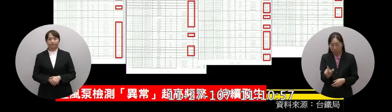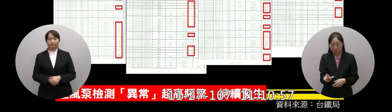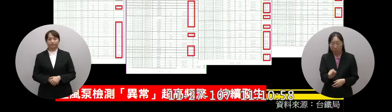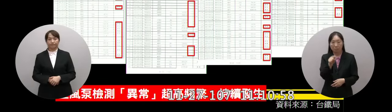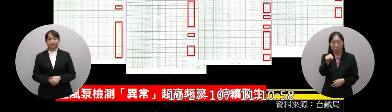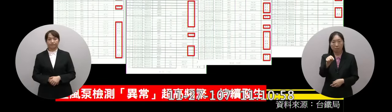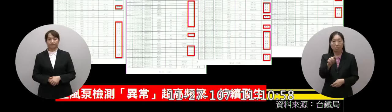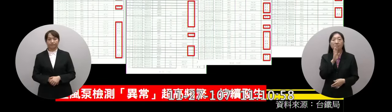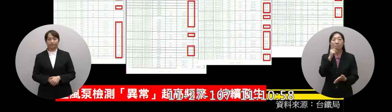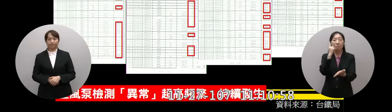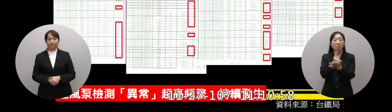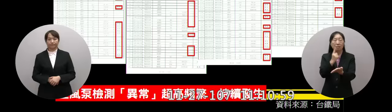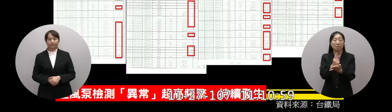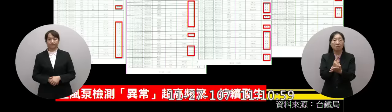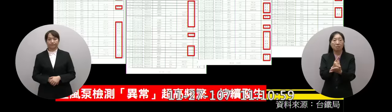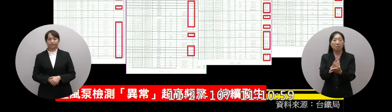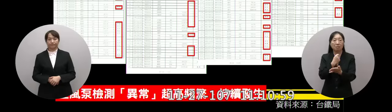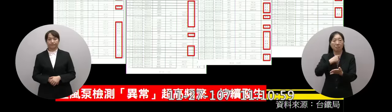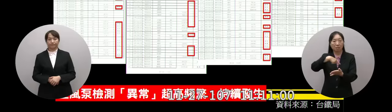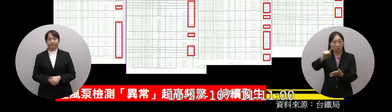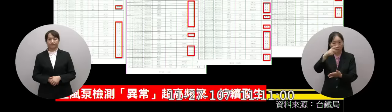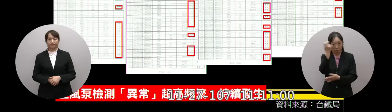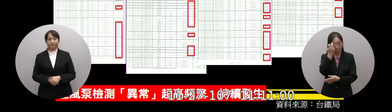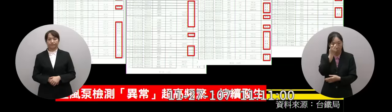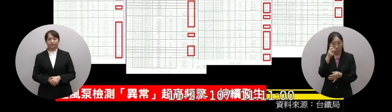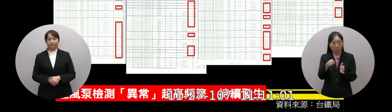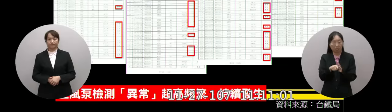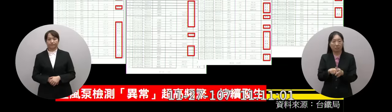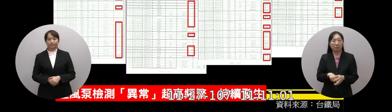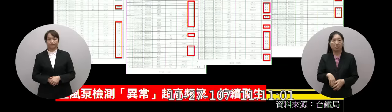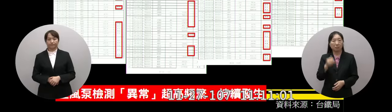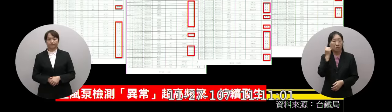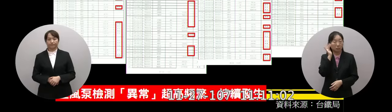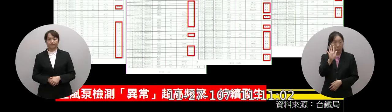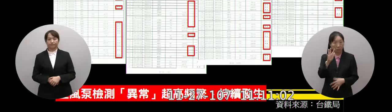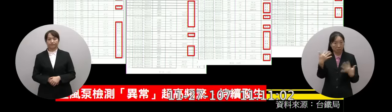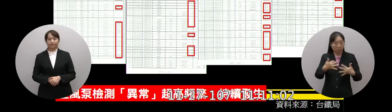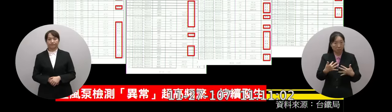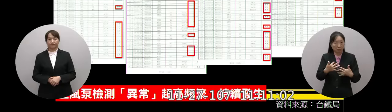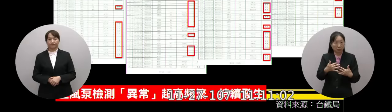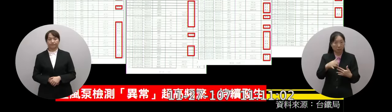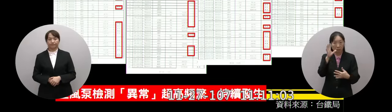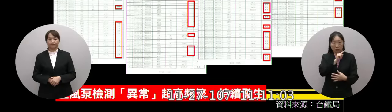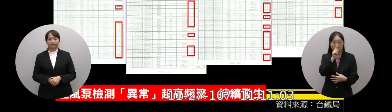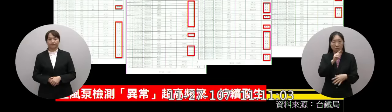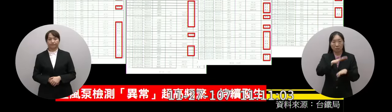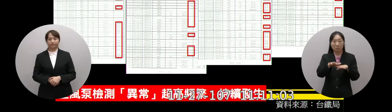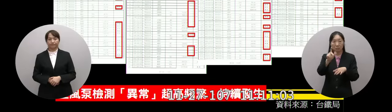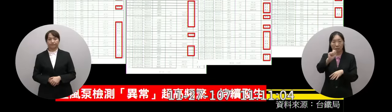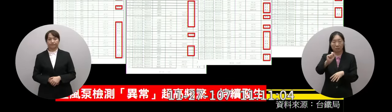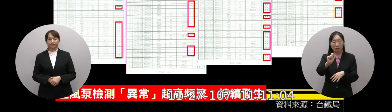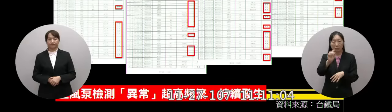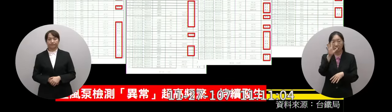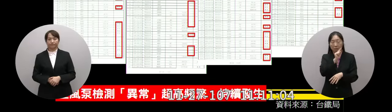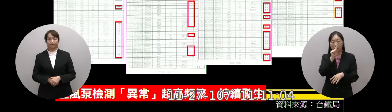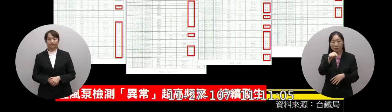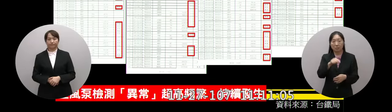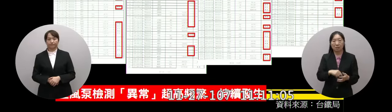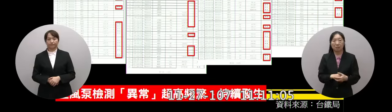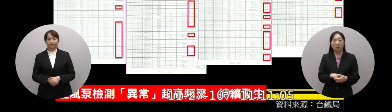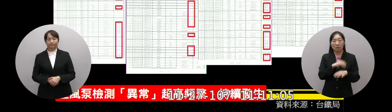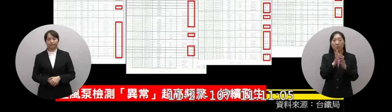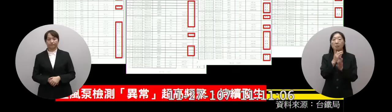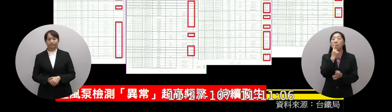是他們每次定期要去看主風棒的時候有問題的異常會寫異常全部